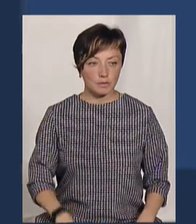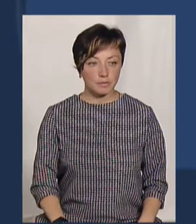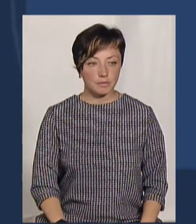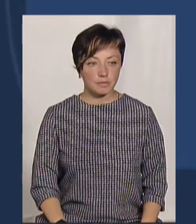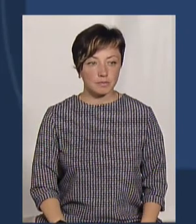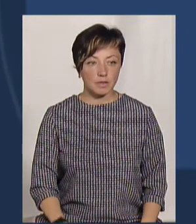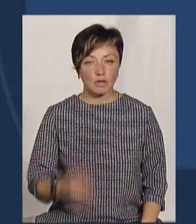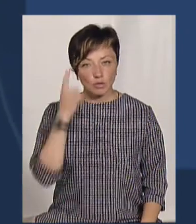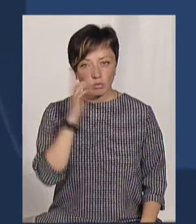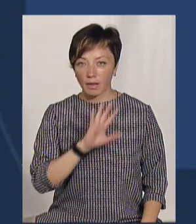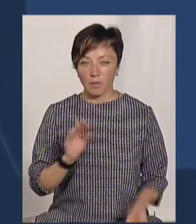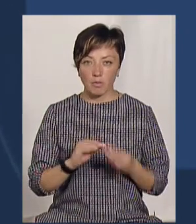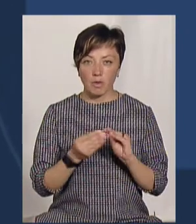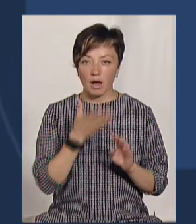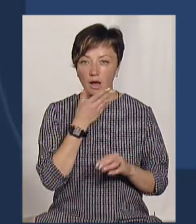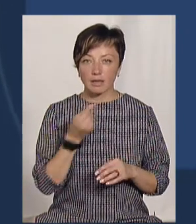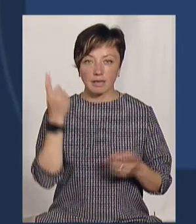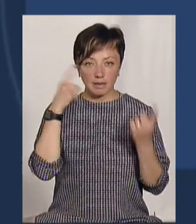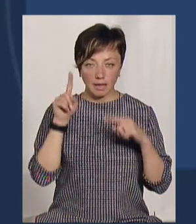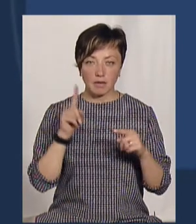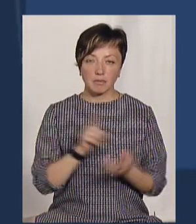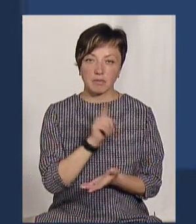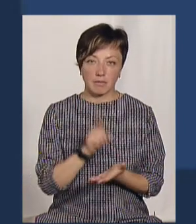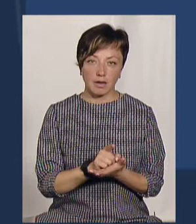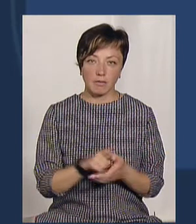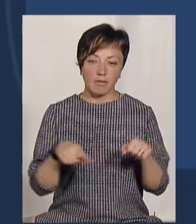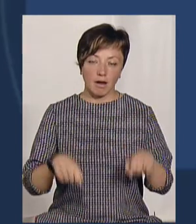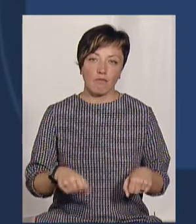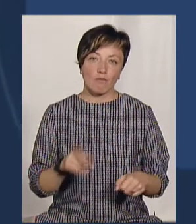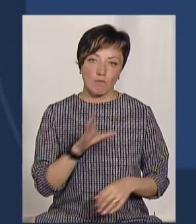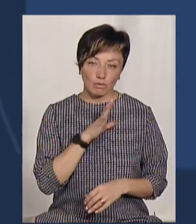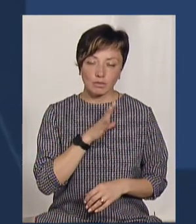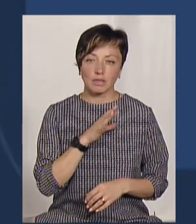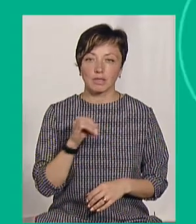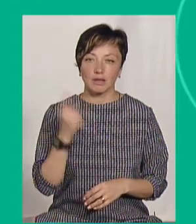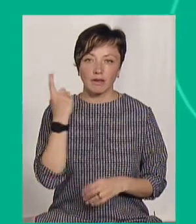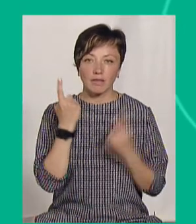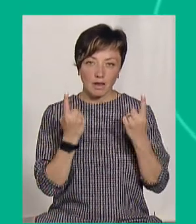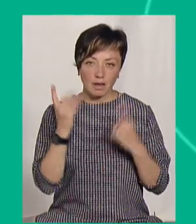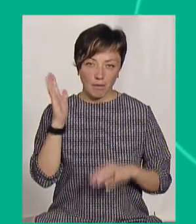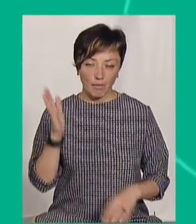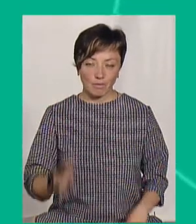думаю, не проблема. Дуже гарна ідея, вона має право на життя і на велике майбутнє.